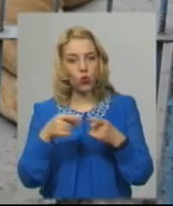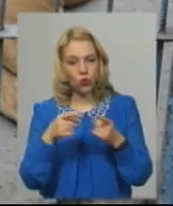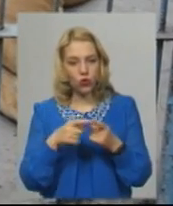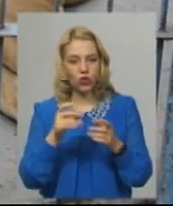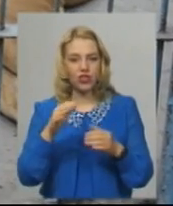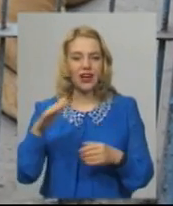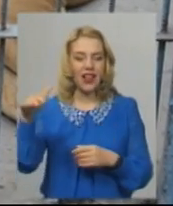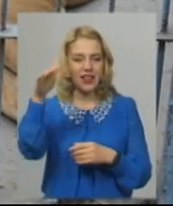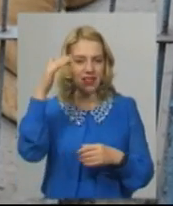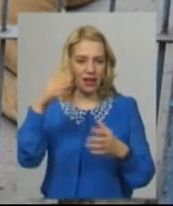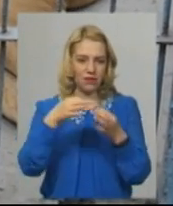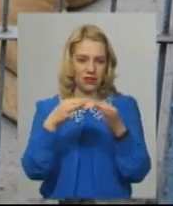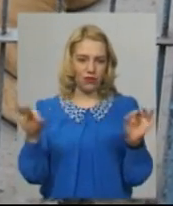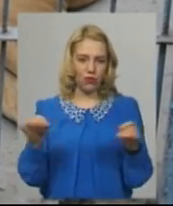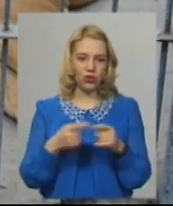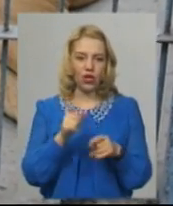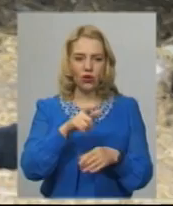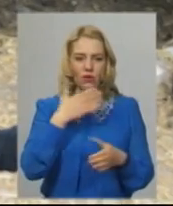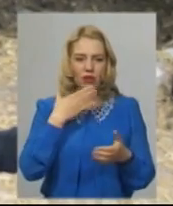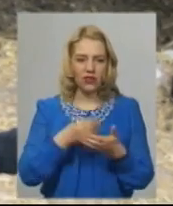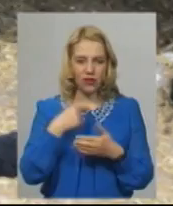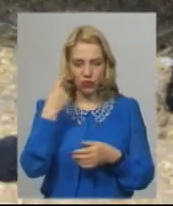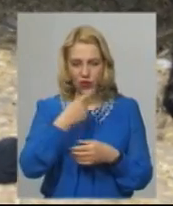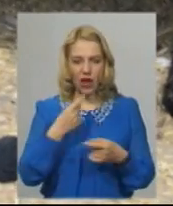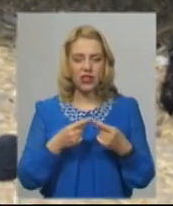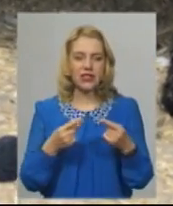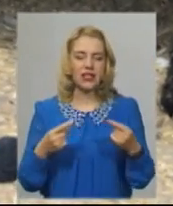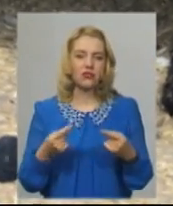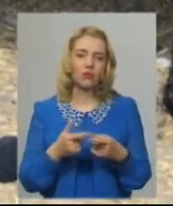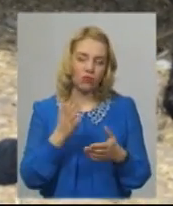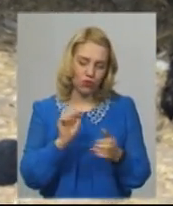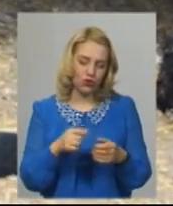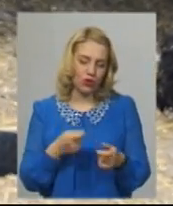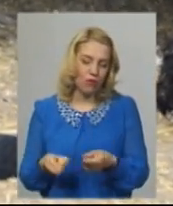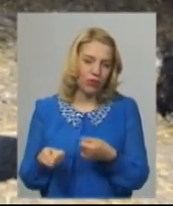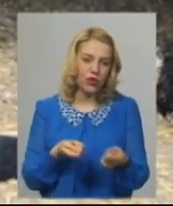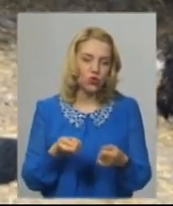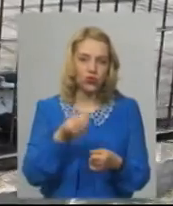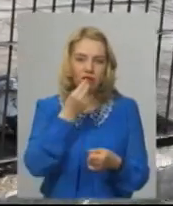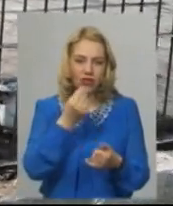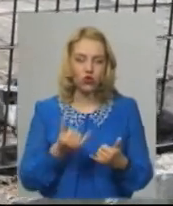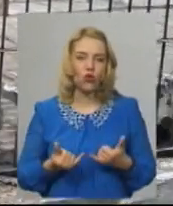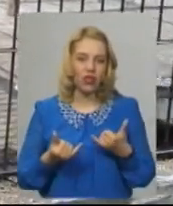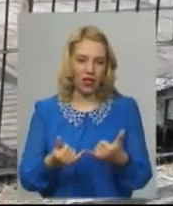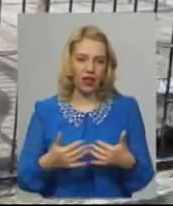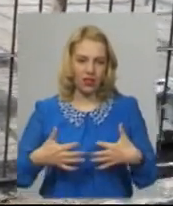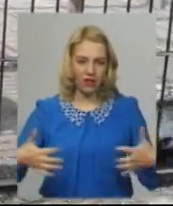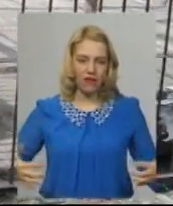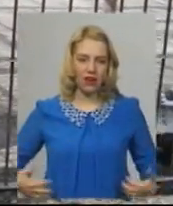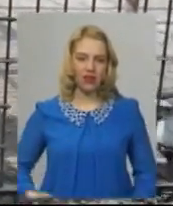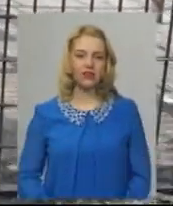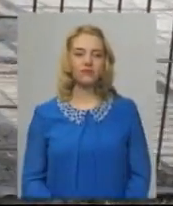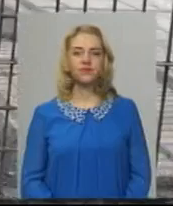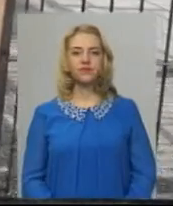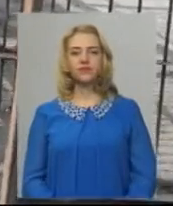керівник центру, люди, маючи індивідуальні засоби захисту, можуть приходити і приносити їжу тваринам. Катерина Шевчук, Андрій Гумений.